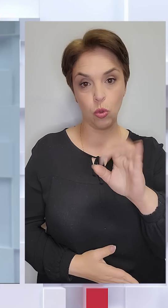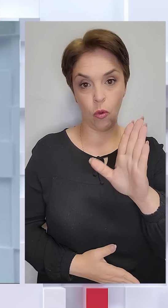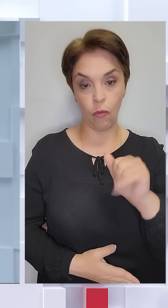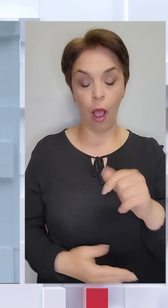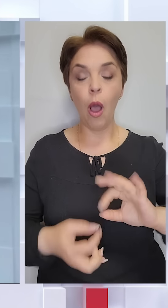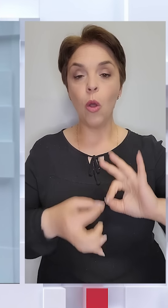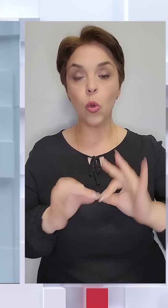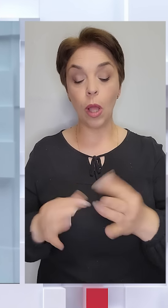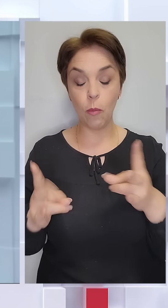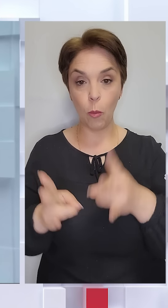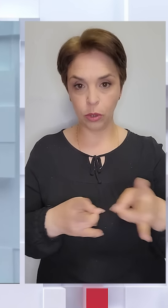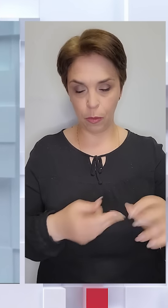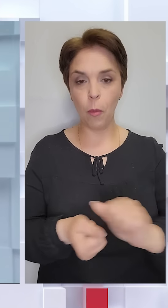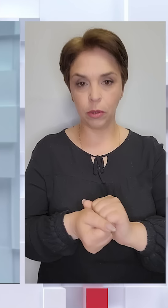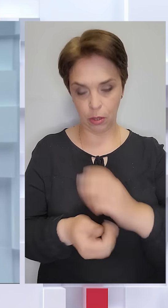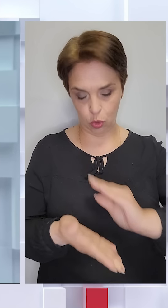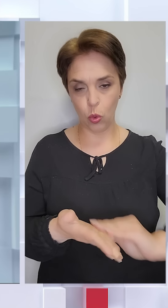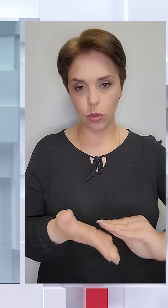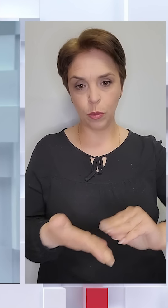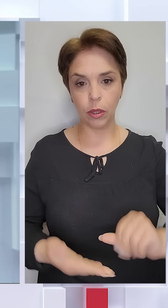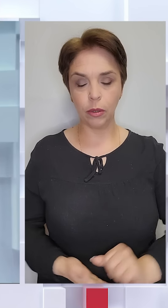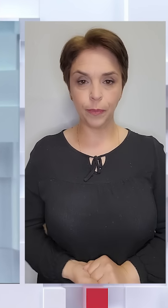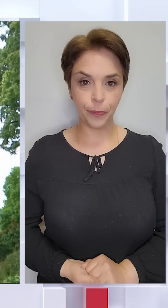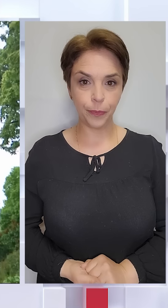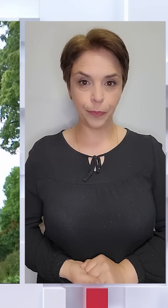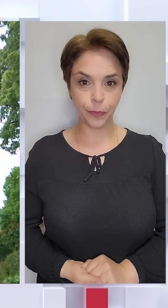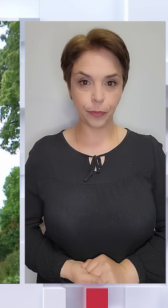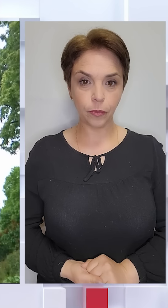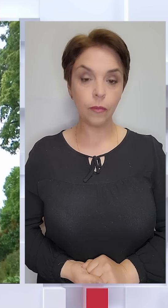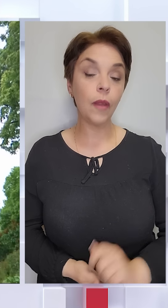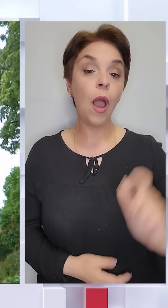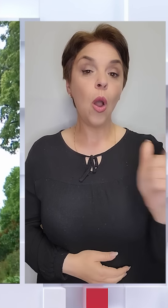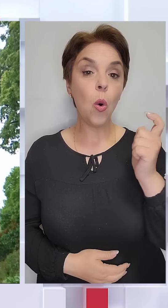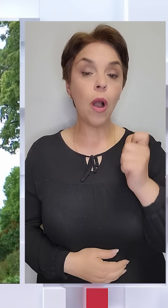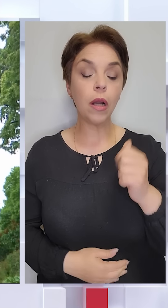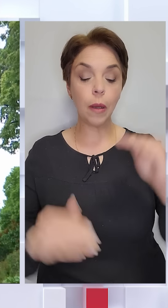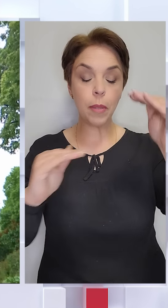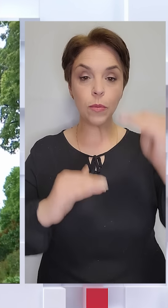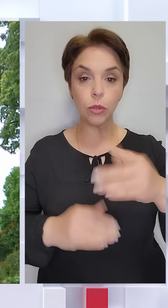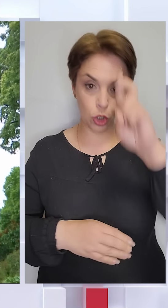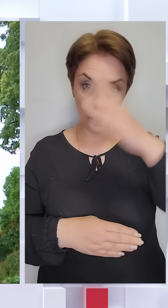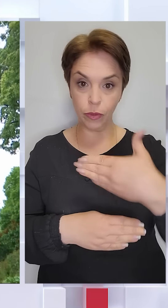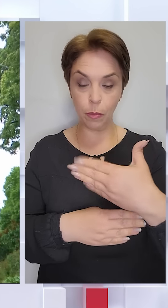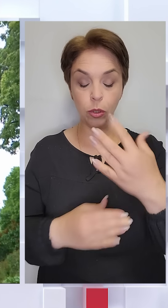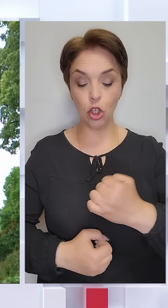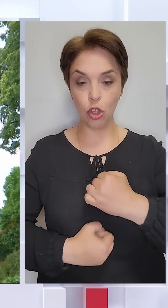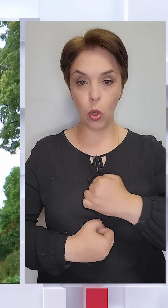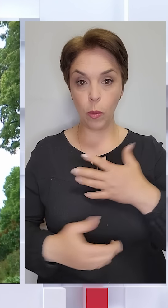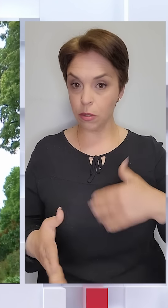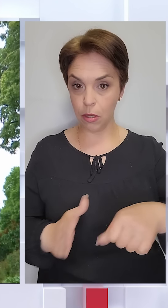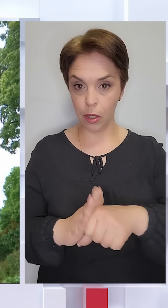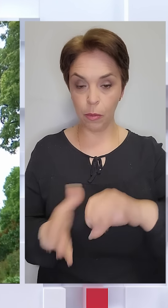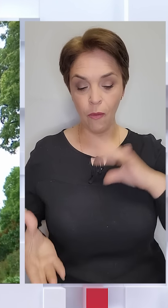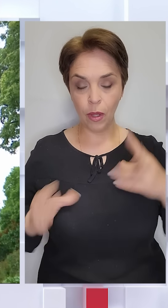потерпілих у матеріалі Вікторії Стрельцової. У Харкові приспустили державний прапор до Дня жалоби за загиблими